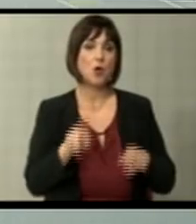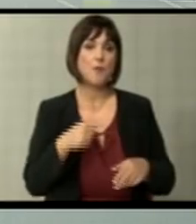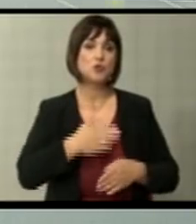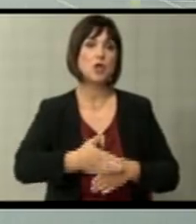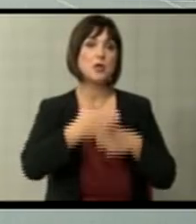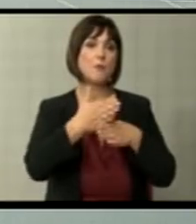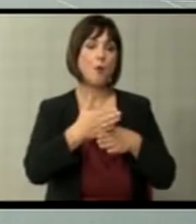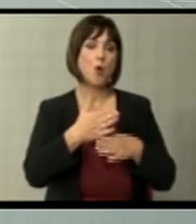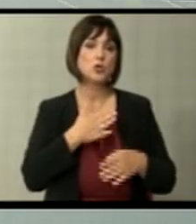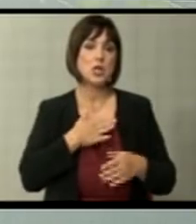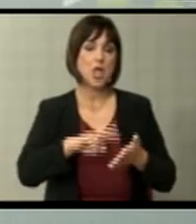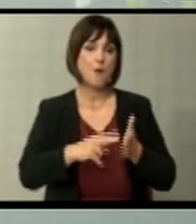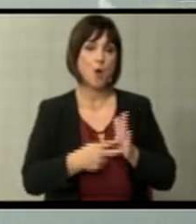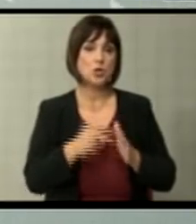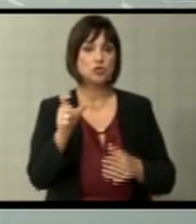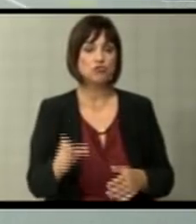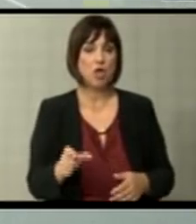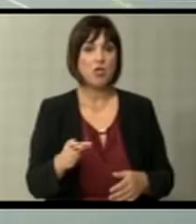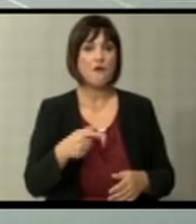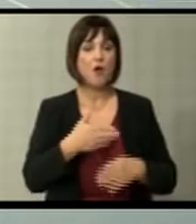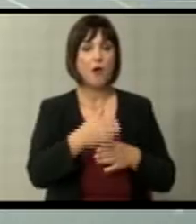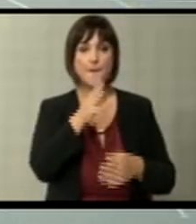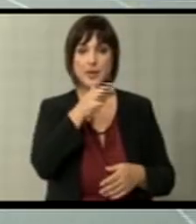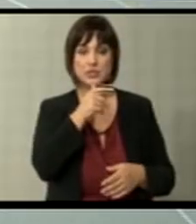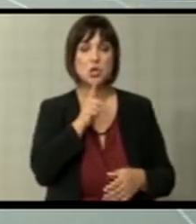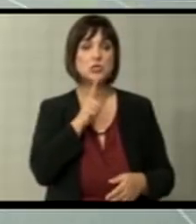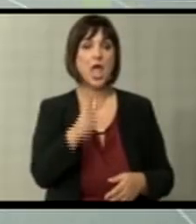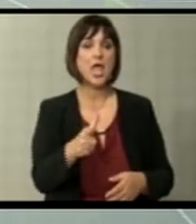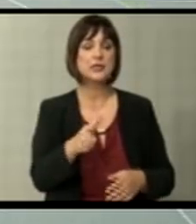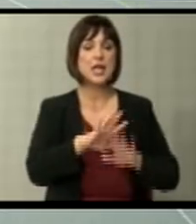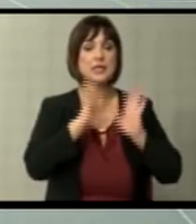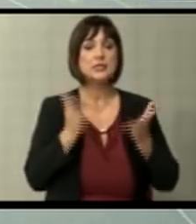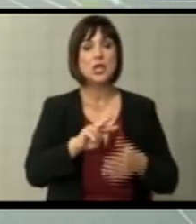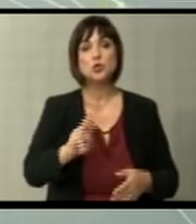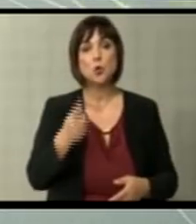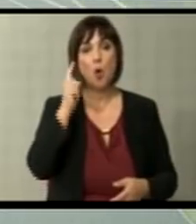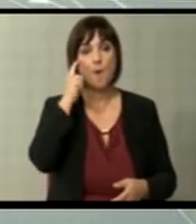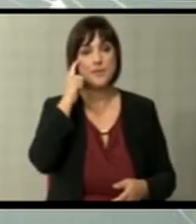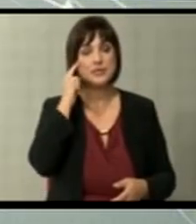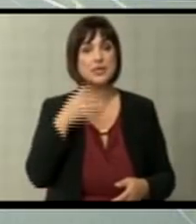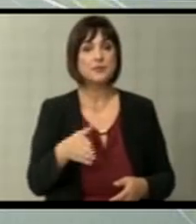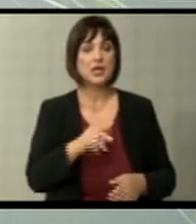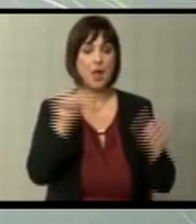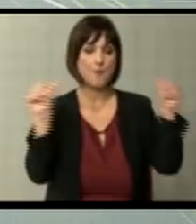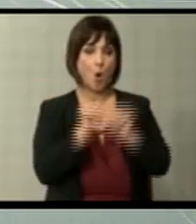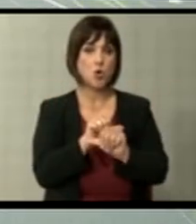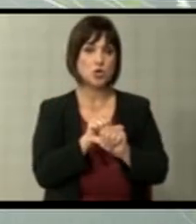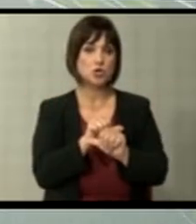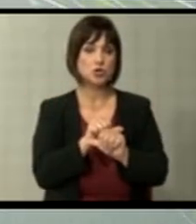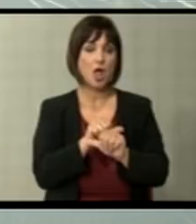помогне и на политичарите во поглед на македонскиот јазик. Се друго мислам дека е погрешно.